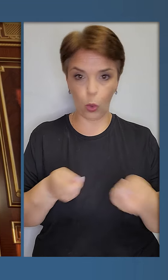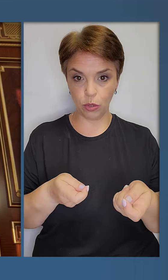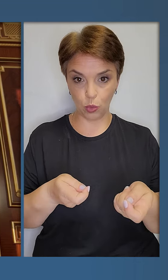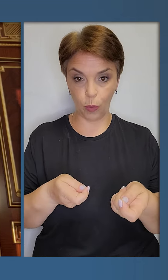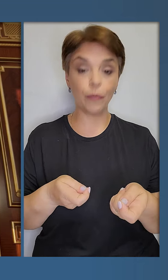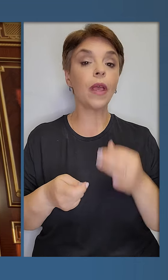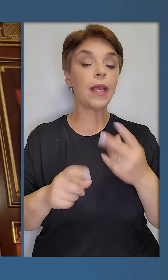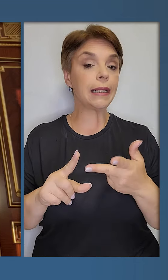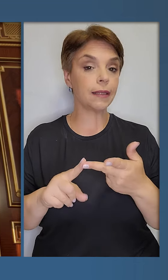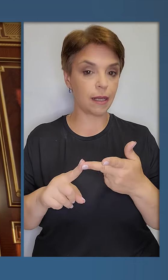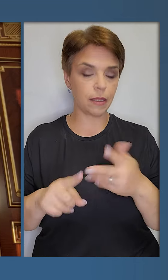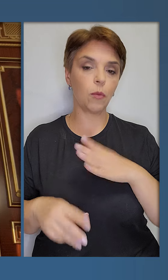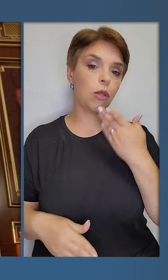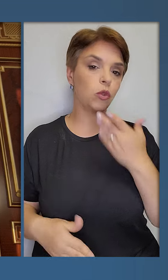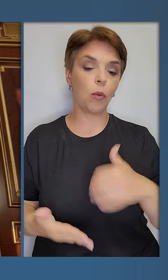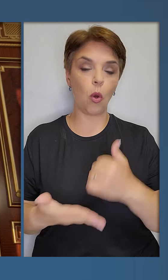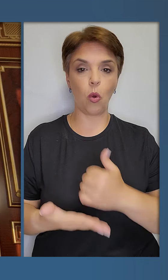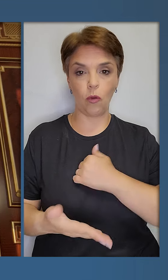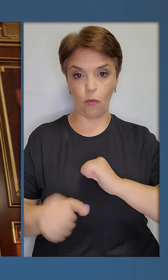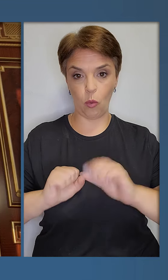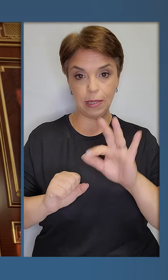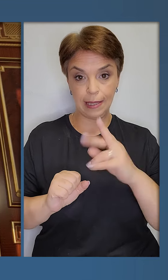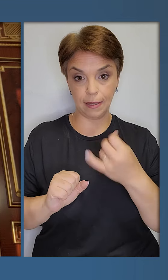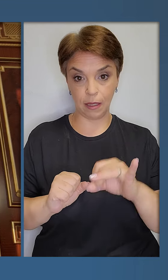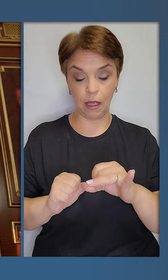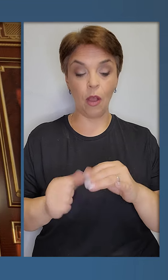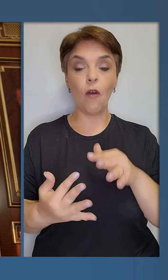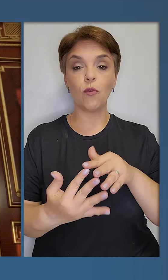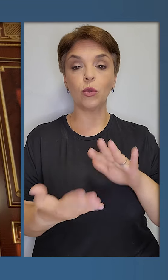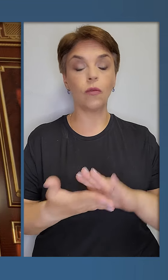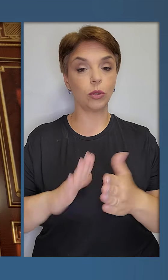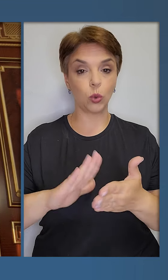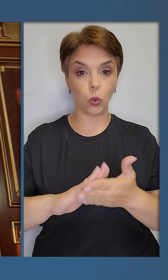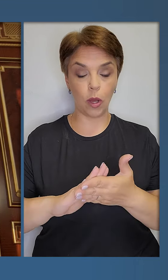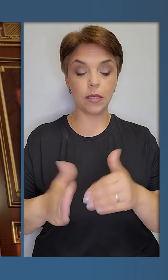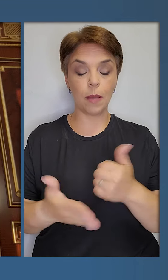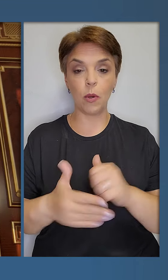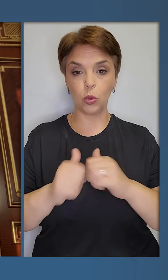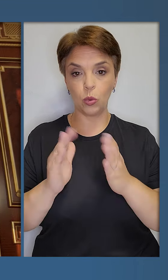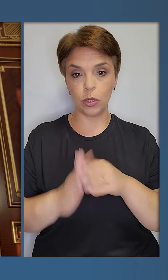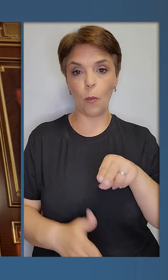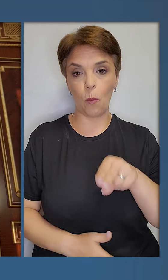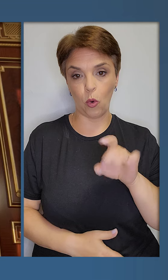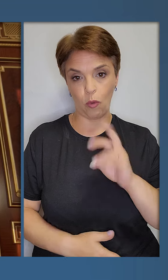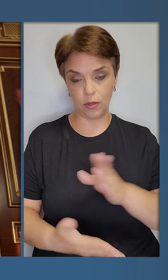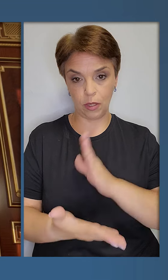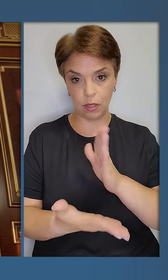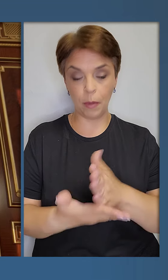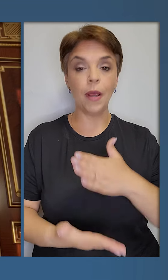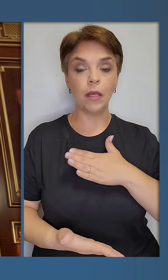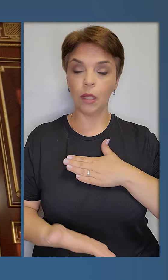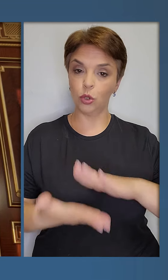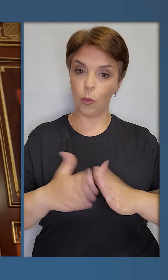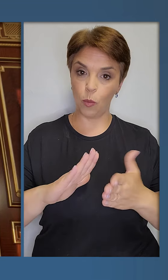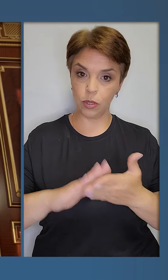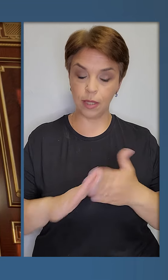логістикою. І третя була доповідь головкому Сирського. Фронтова ситуація, передусім покровський напрямок,